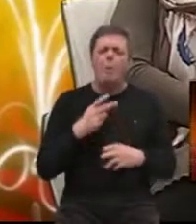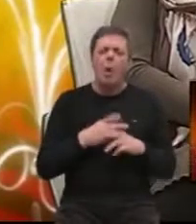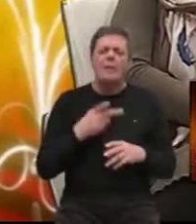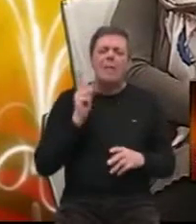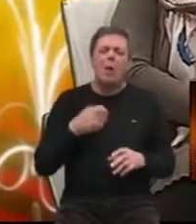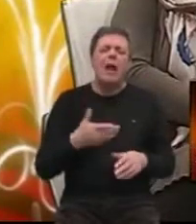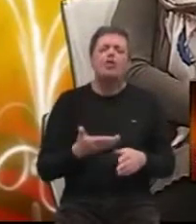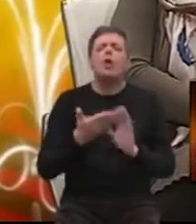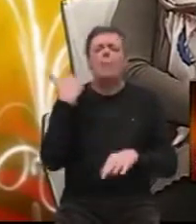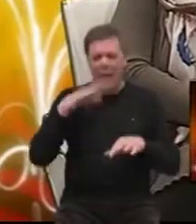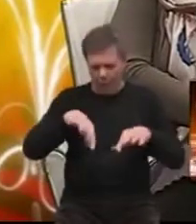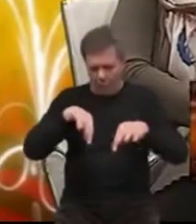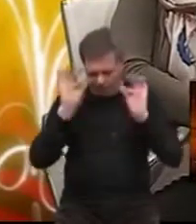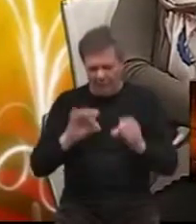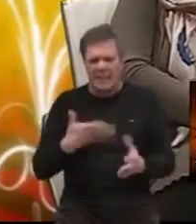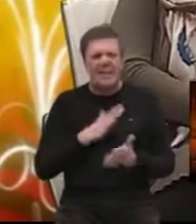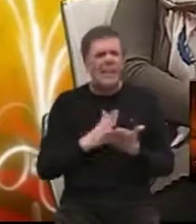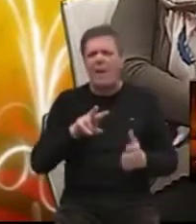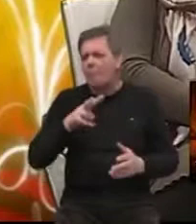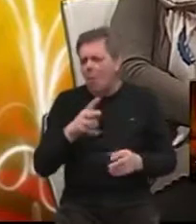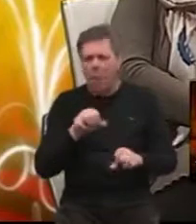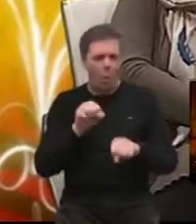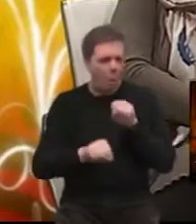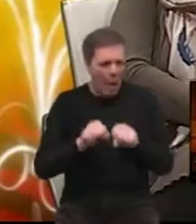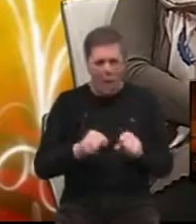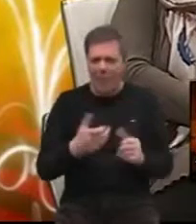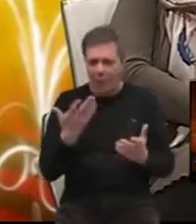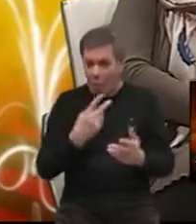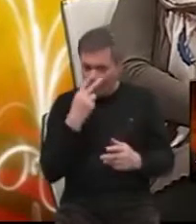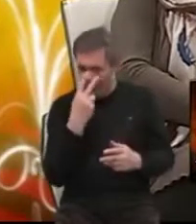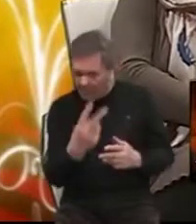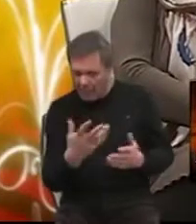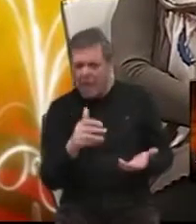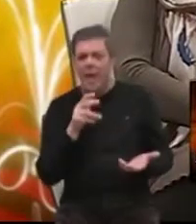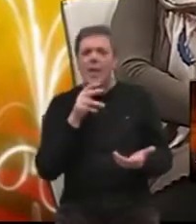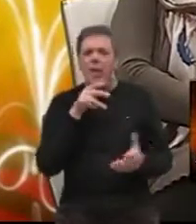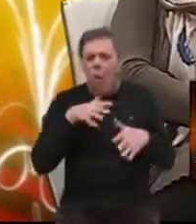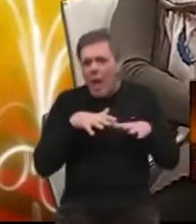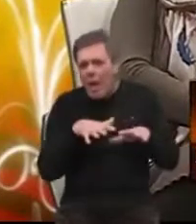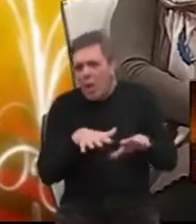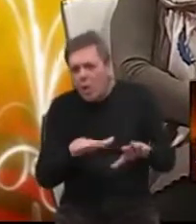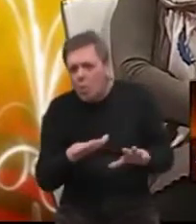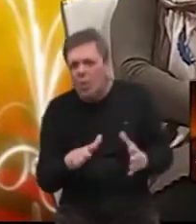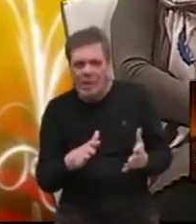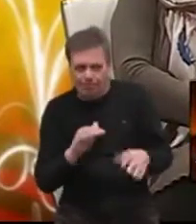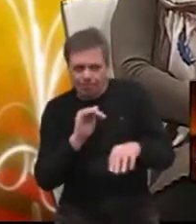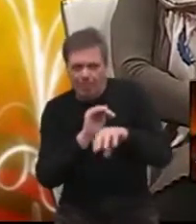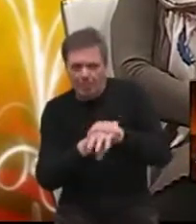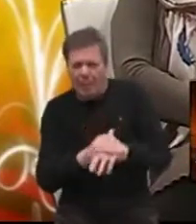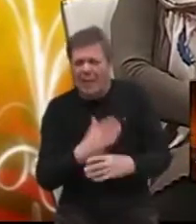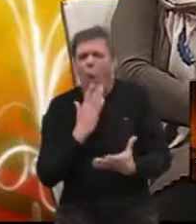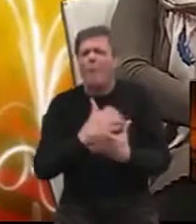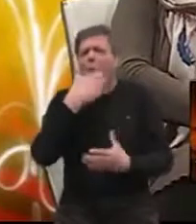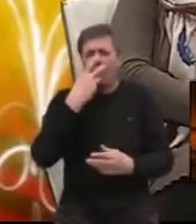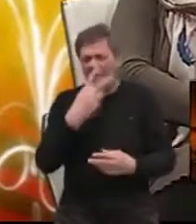ranije otkrije. Znači, da se sve promjene u ponašanju koje se vide ili koje se ljudi, a to uvijek vidi obitelj,